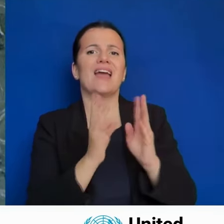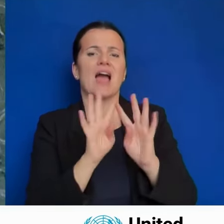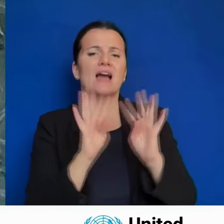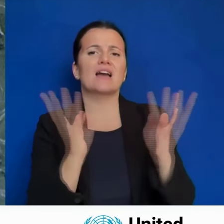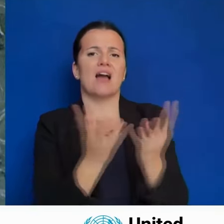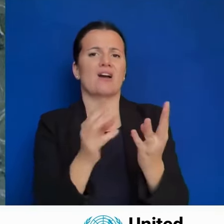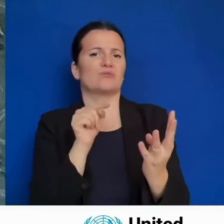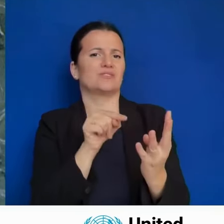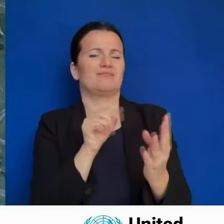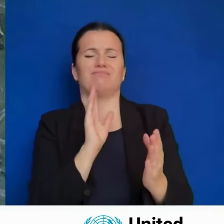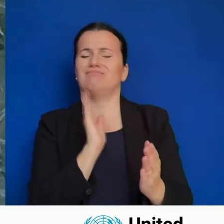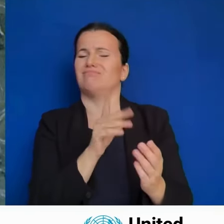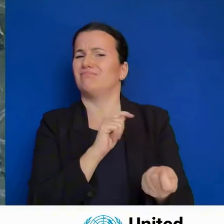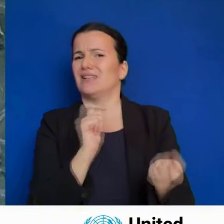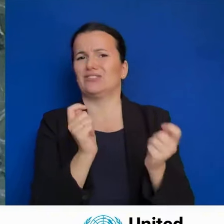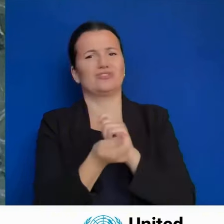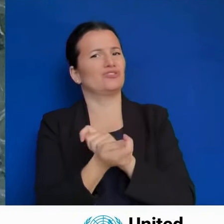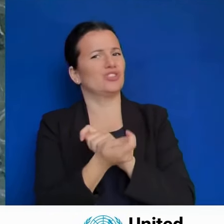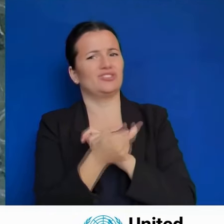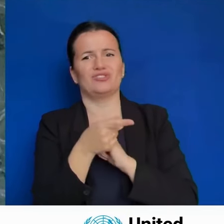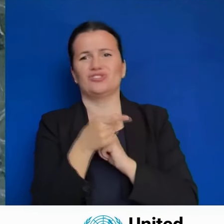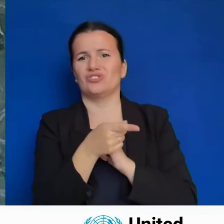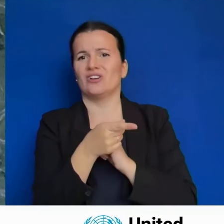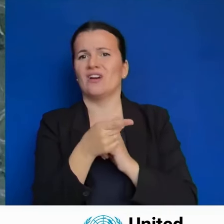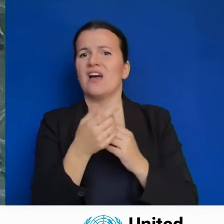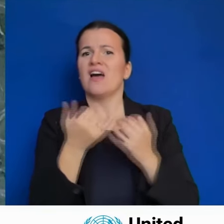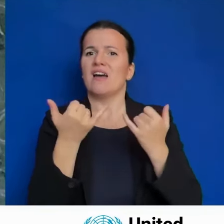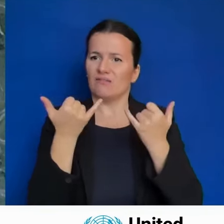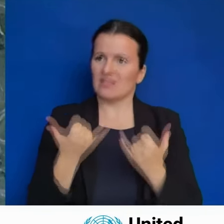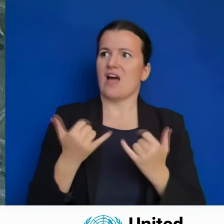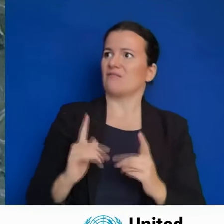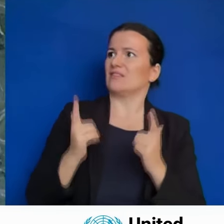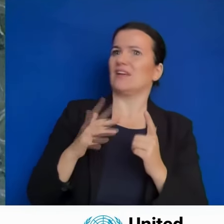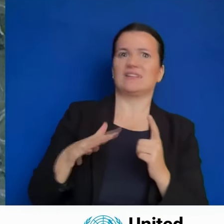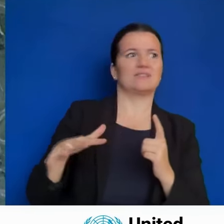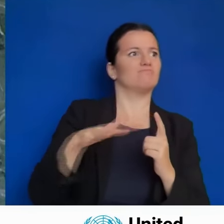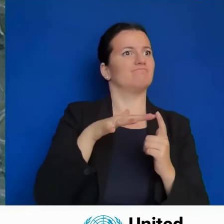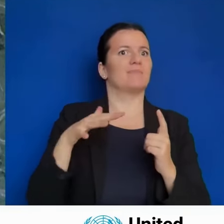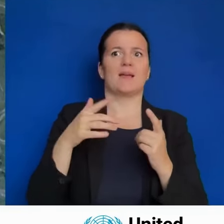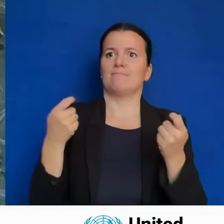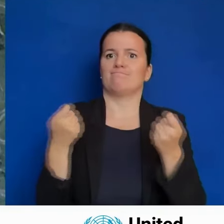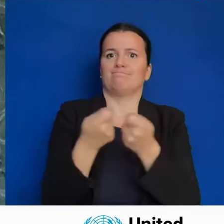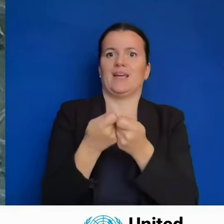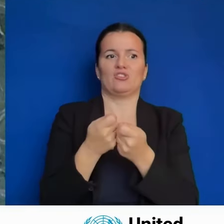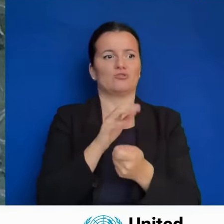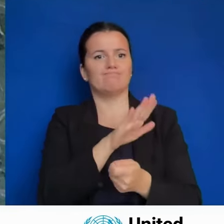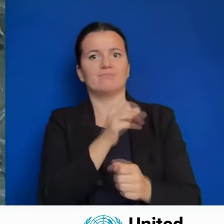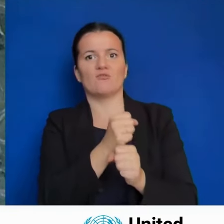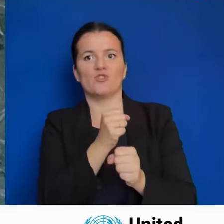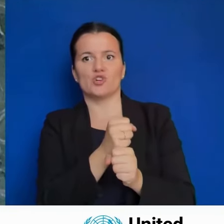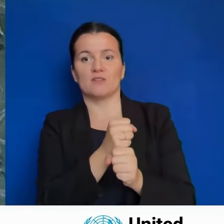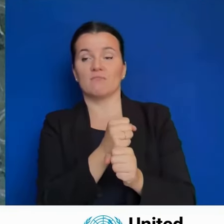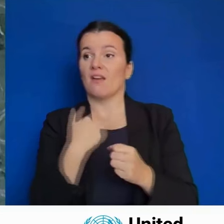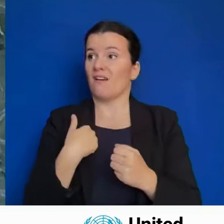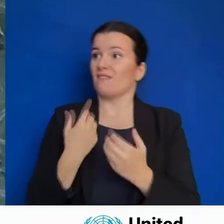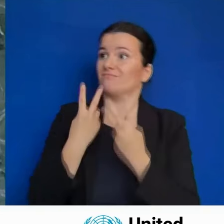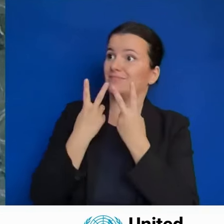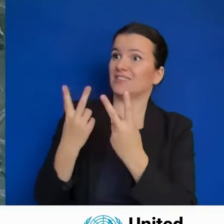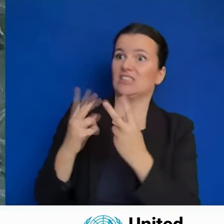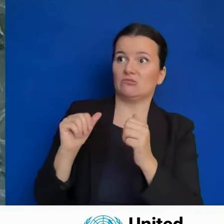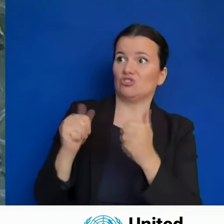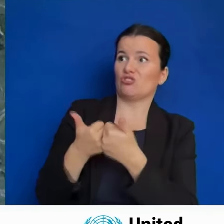'heure. L'Afrique, qui est aussi le théâtre de cette conflictualité déplorable,